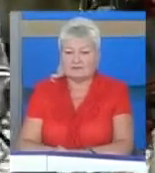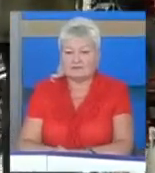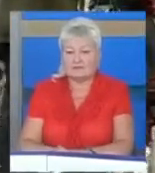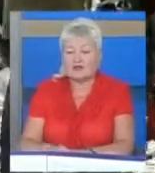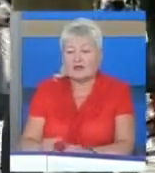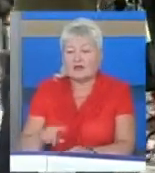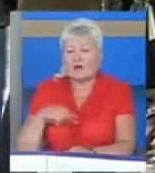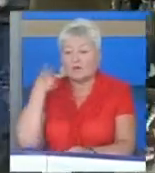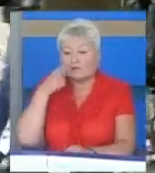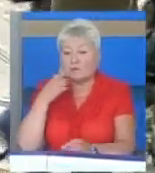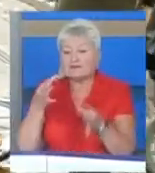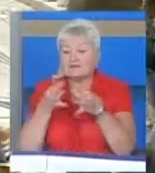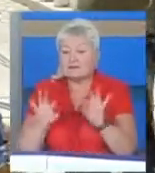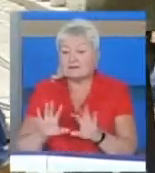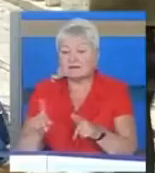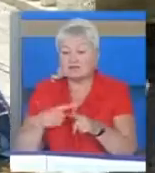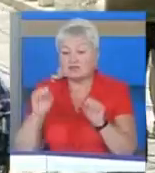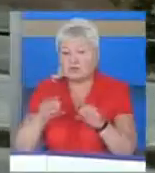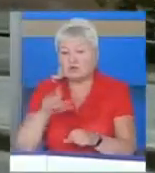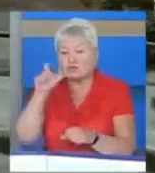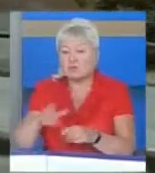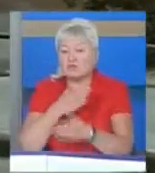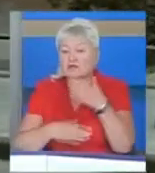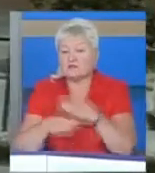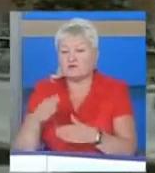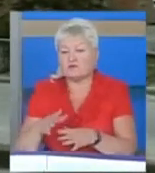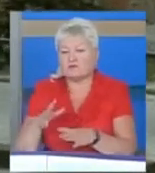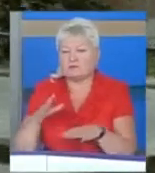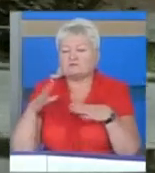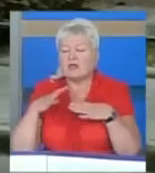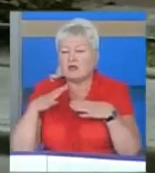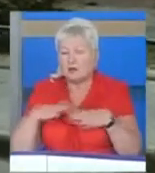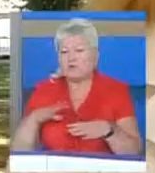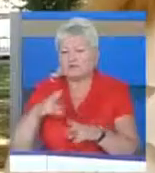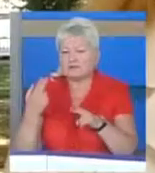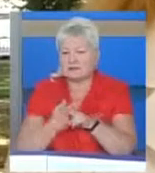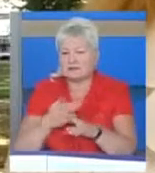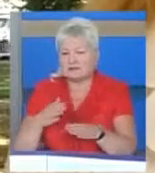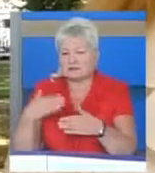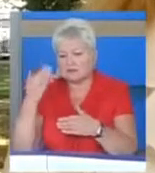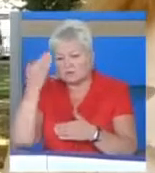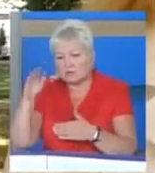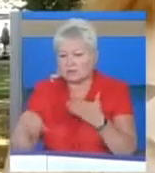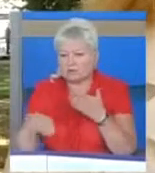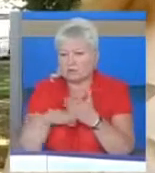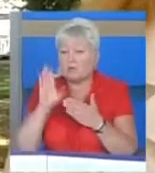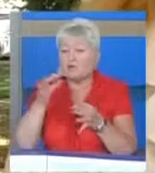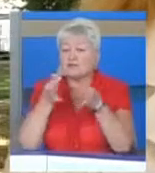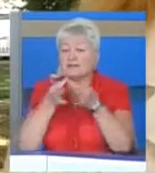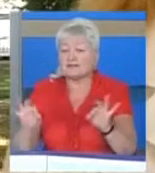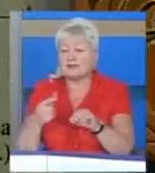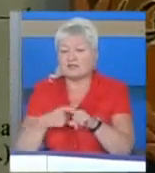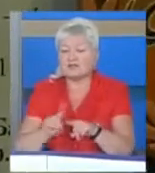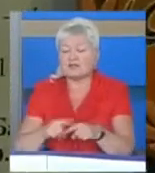Особиста незалежність. Чи може людина з неповносправністю обходитися без сторонньої допомоги? Бути незалежним – це велика